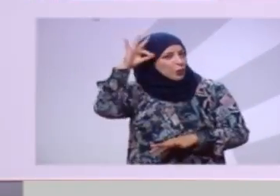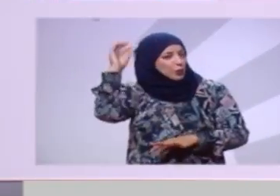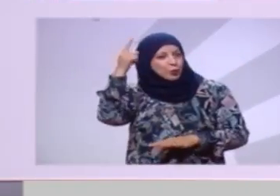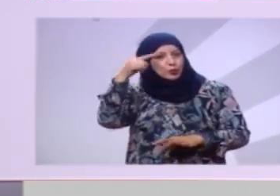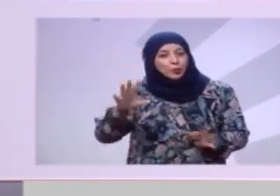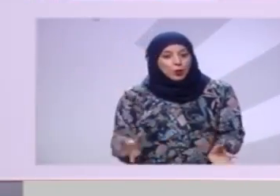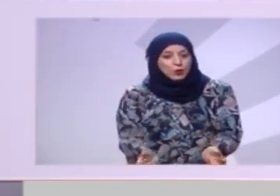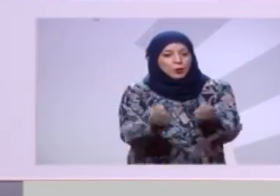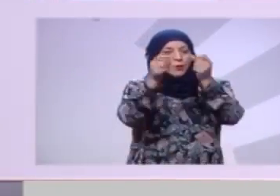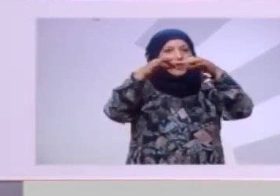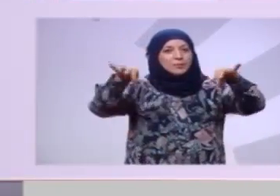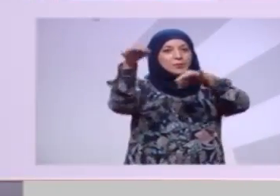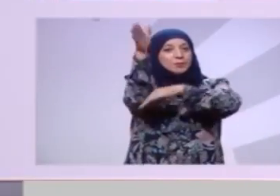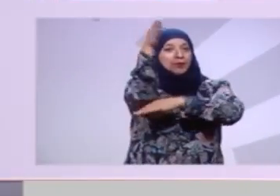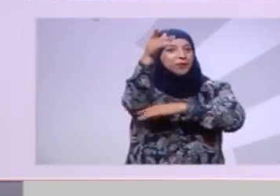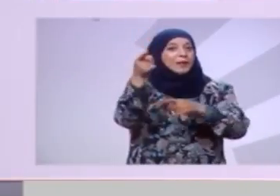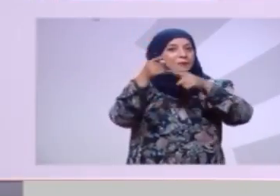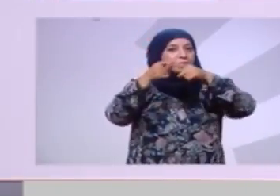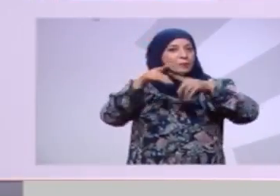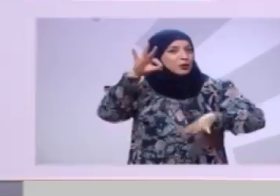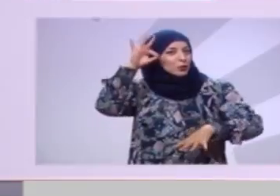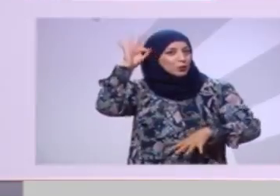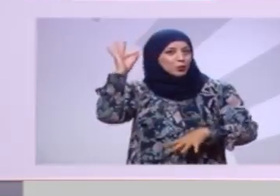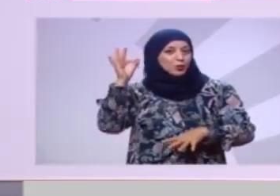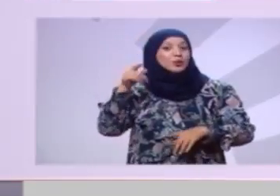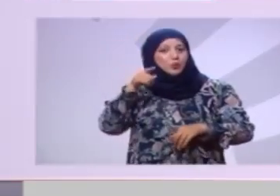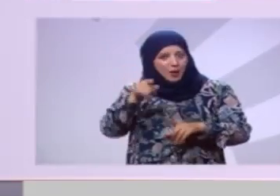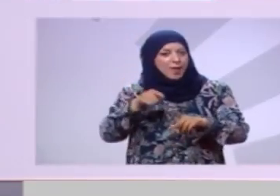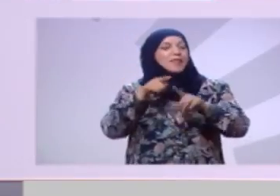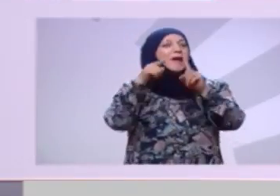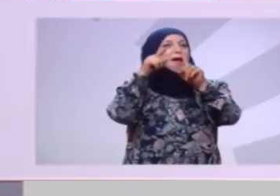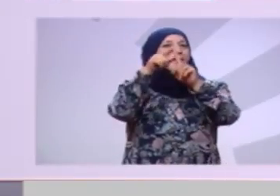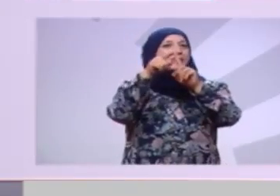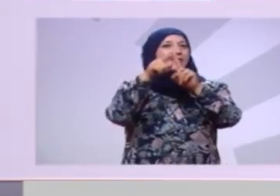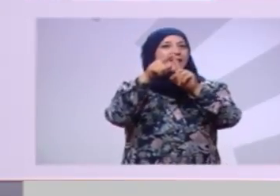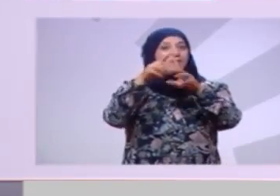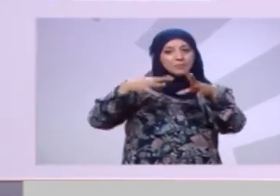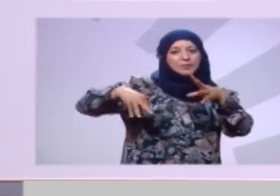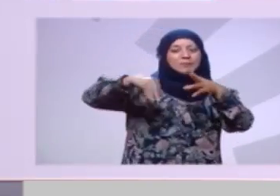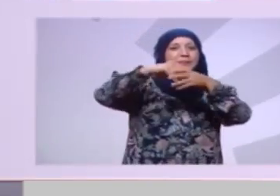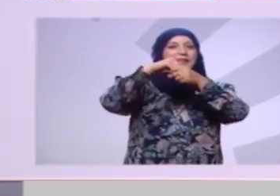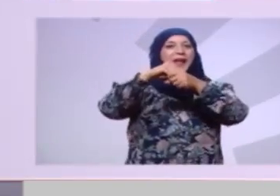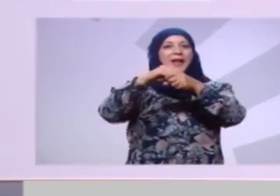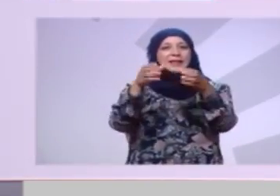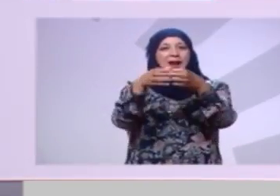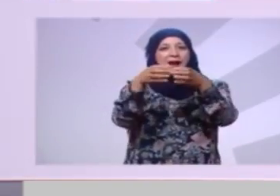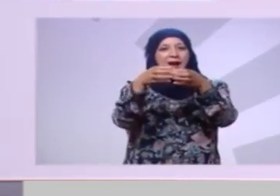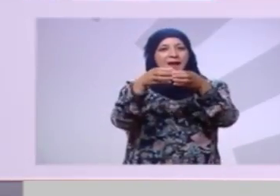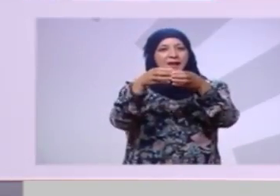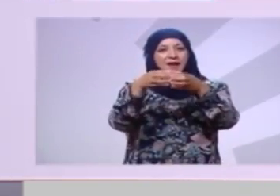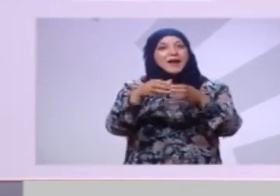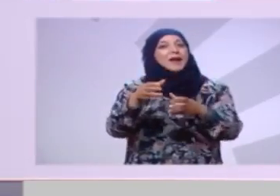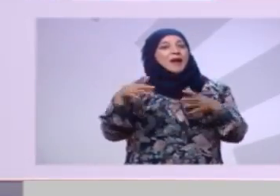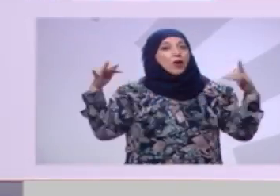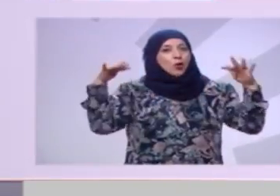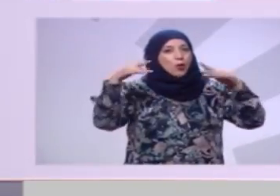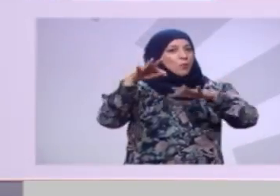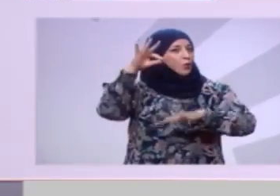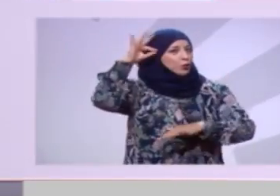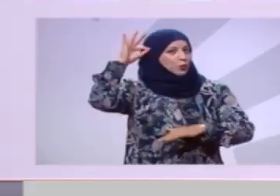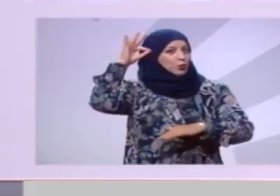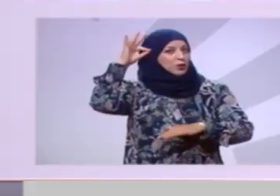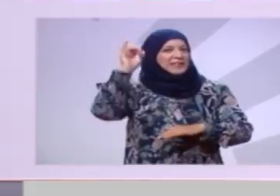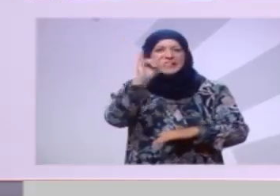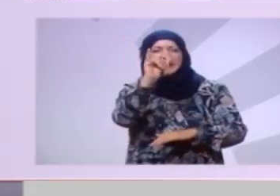ولي إنقاذ الوطن وهذا لدفعني باش ندخل إلى حركة هالوم ولي تونس وهي حركة سياسية مدنية أساسها